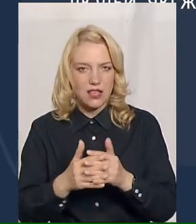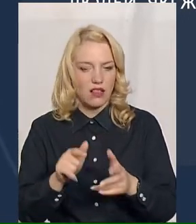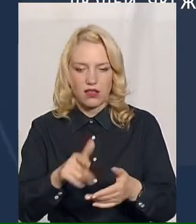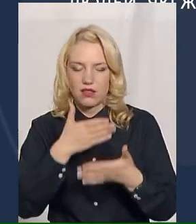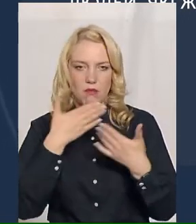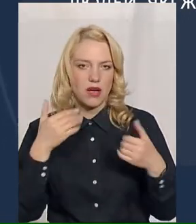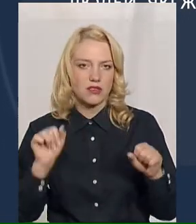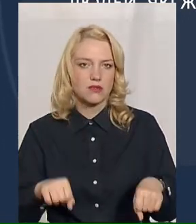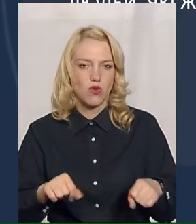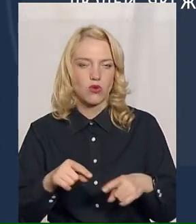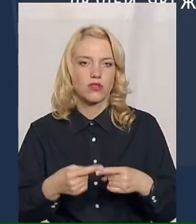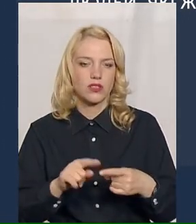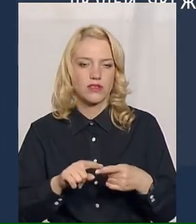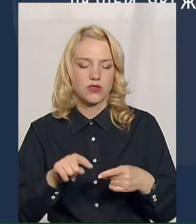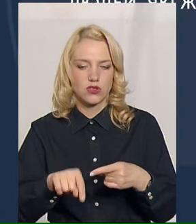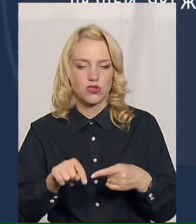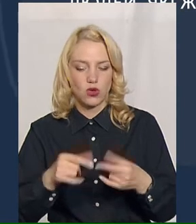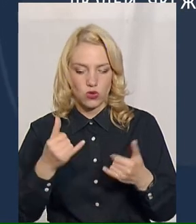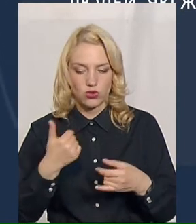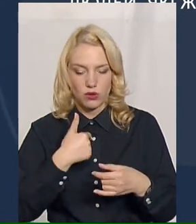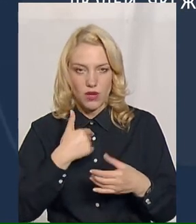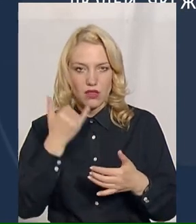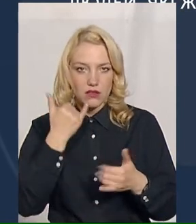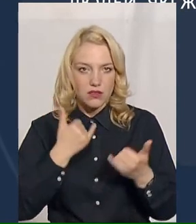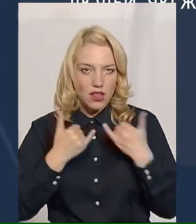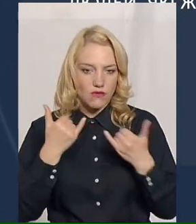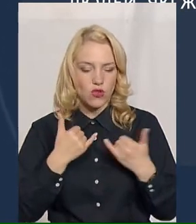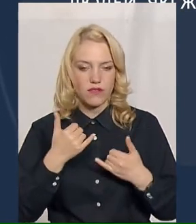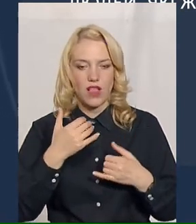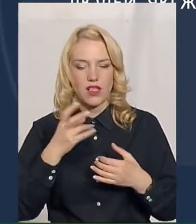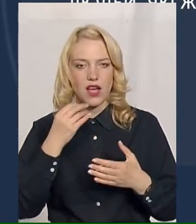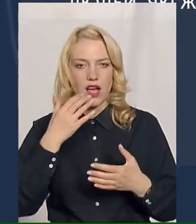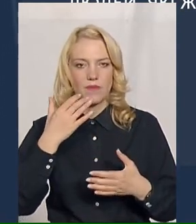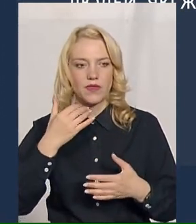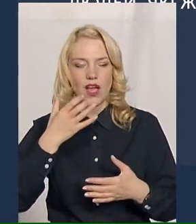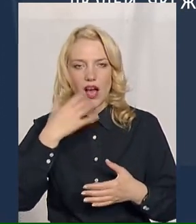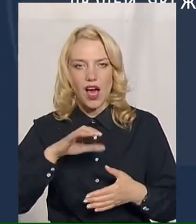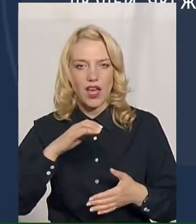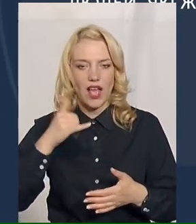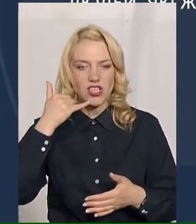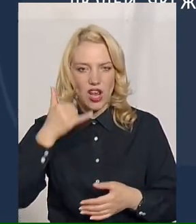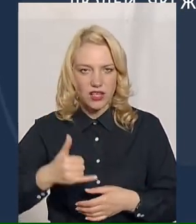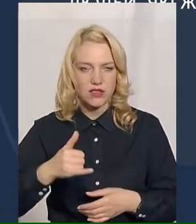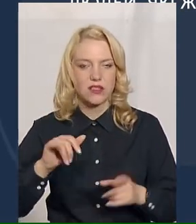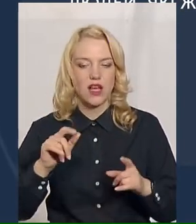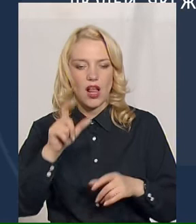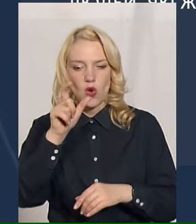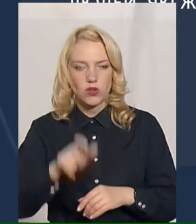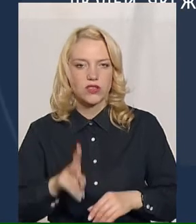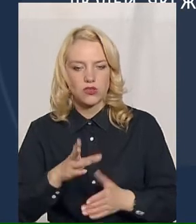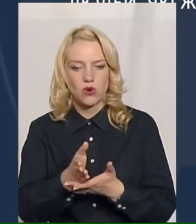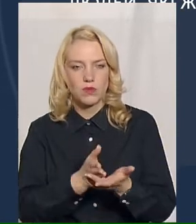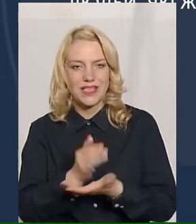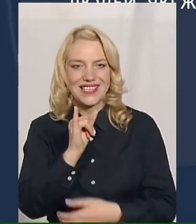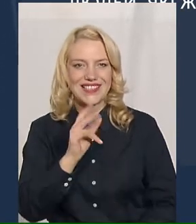змоги. І буквально сьогодні до мене телефонували по гарячій лінії щодо клієнтки, яка обслуговувалася в Із